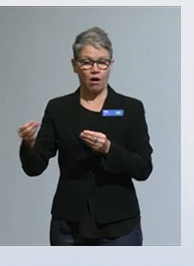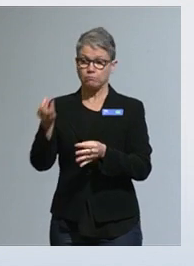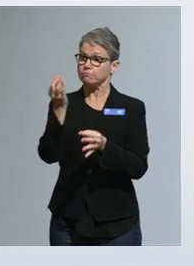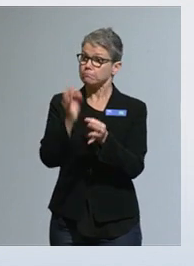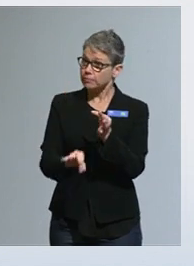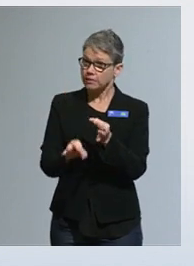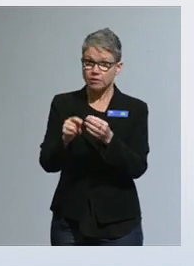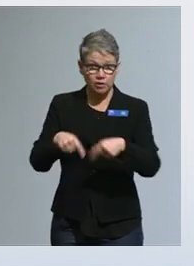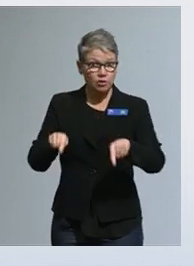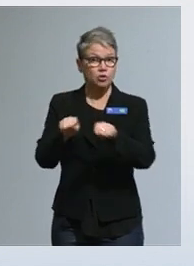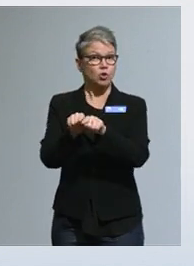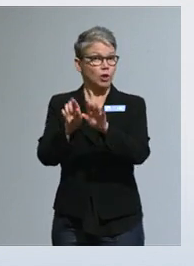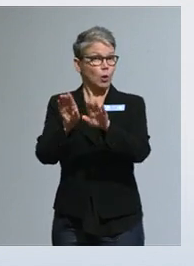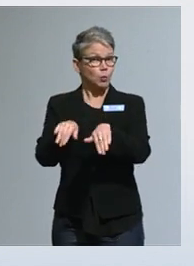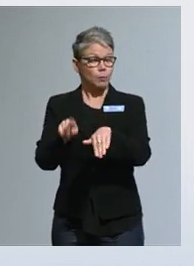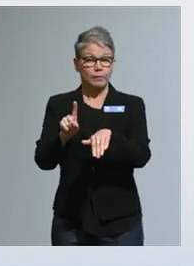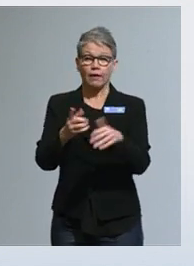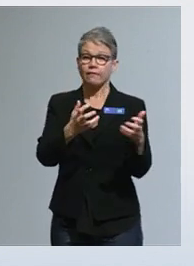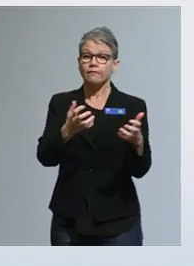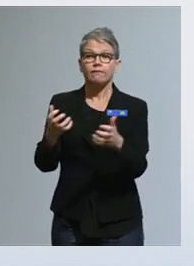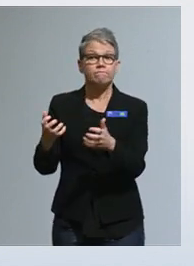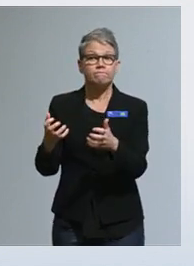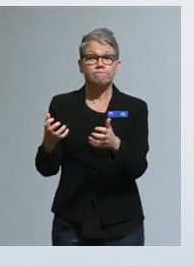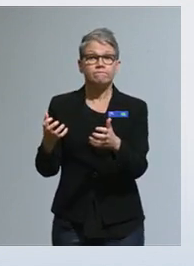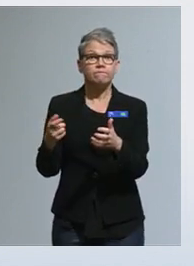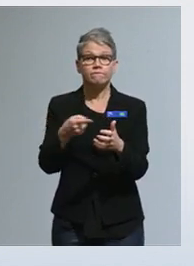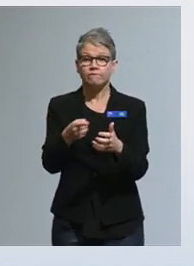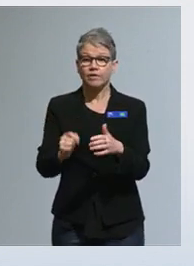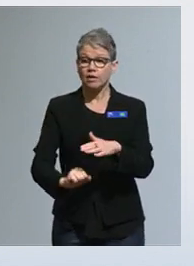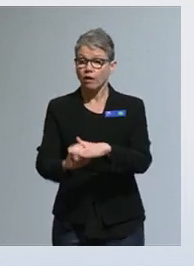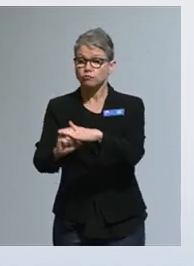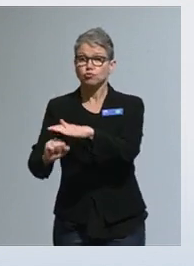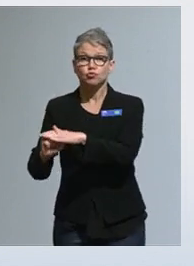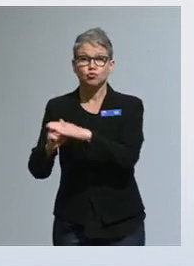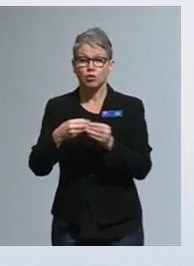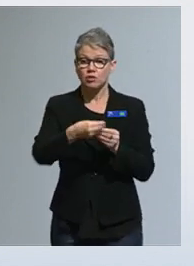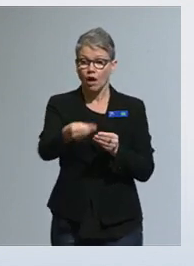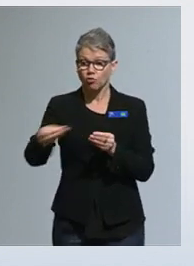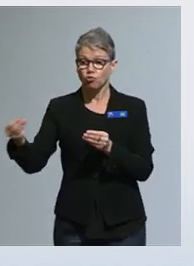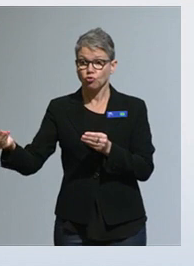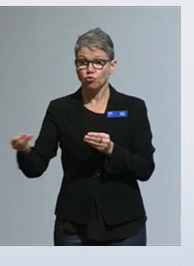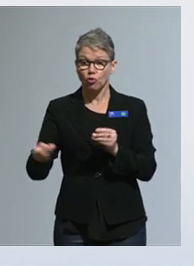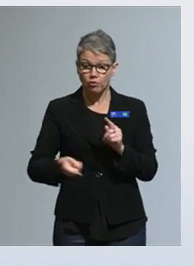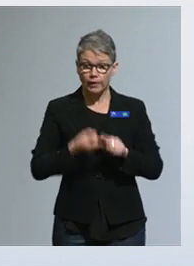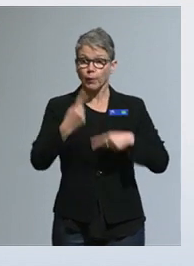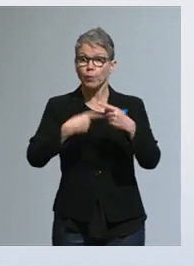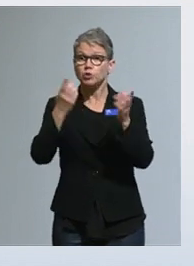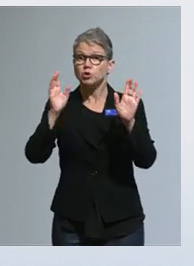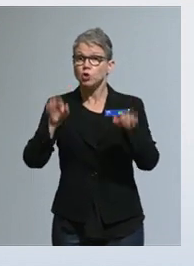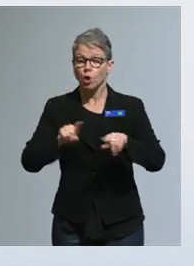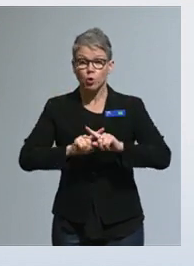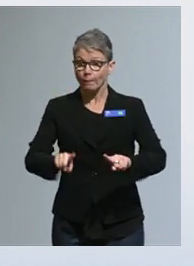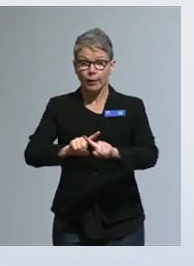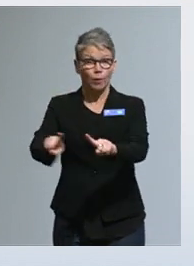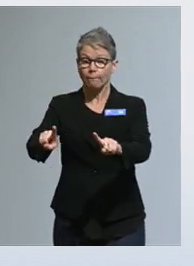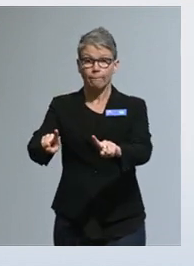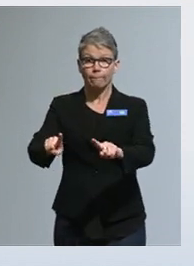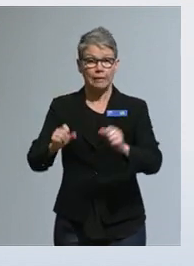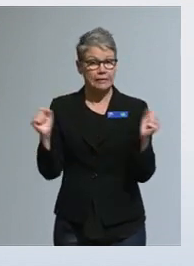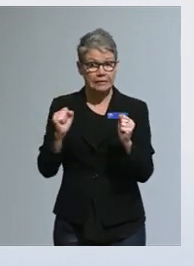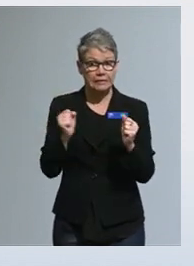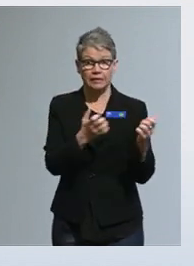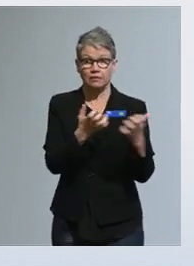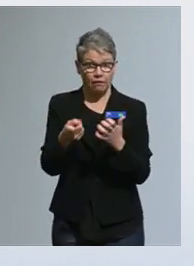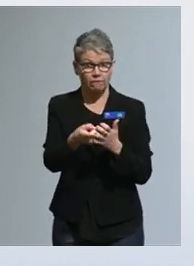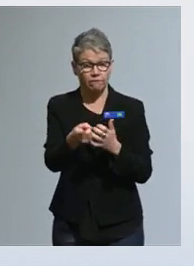tarpeellisia avustusjakoja hyvin kiireisiin ja akuutteihin